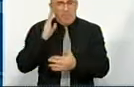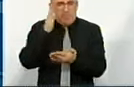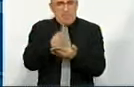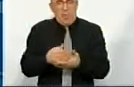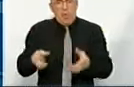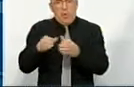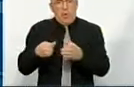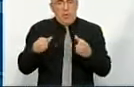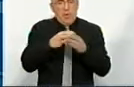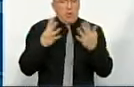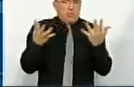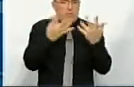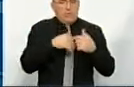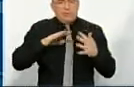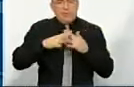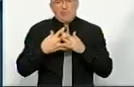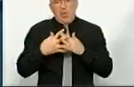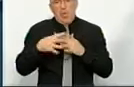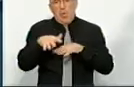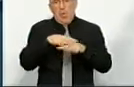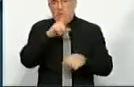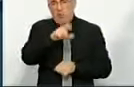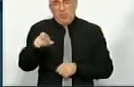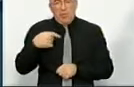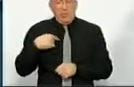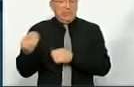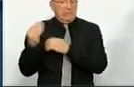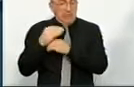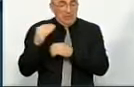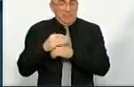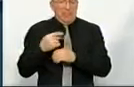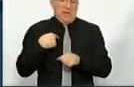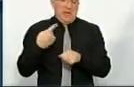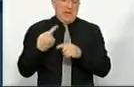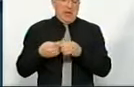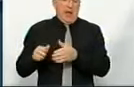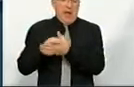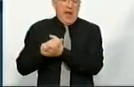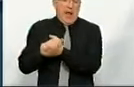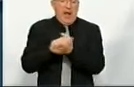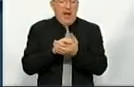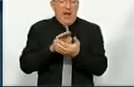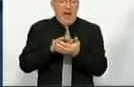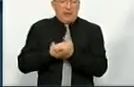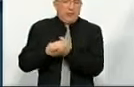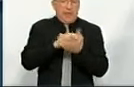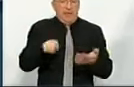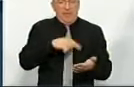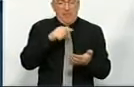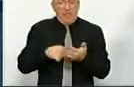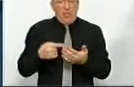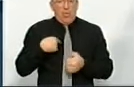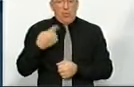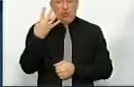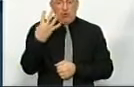громадам по чисельності сільського населення. І нас, до речі, критикували, ми хоч називаємося Асоціацією міст України. Але в зокрема... Так, але в нас